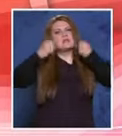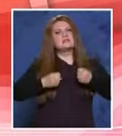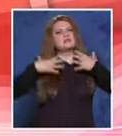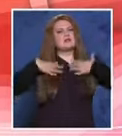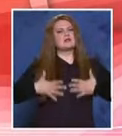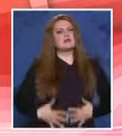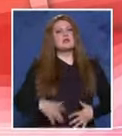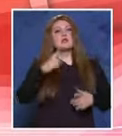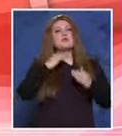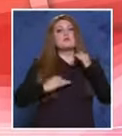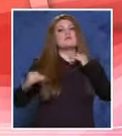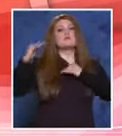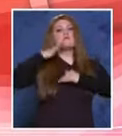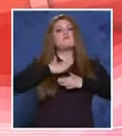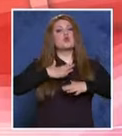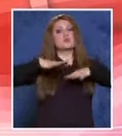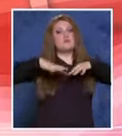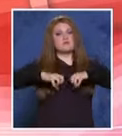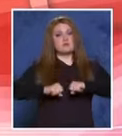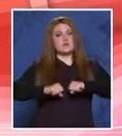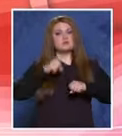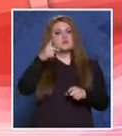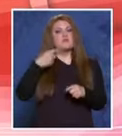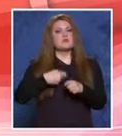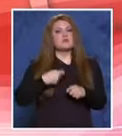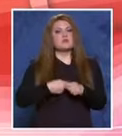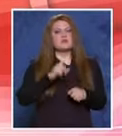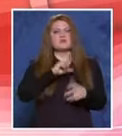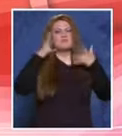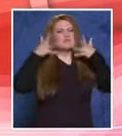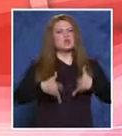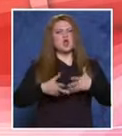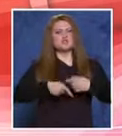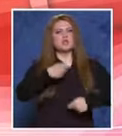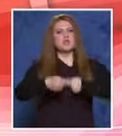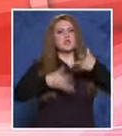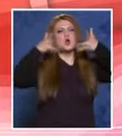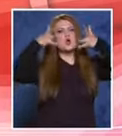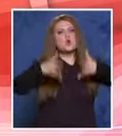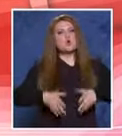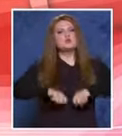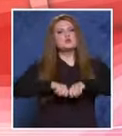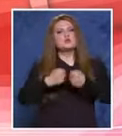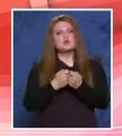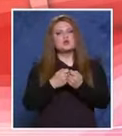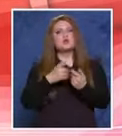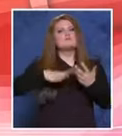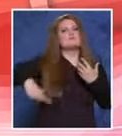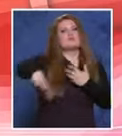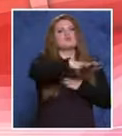Юрданов, като превишили властта си при това извършили непристойни действия, грубо нарушаващи обществения трет.